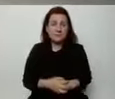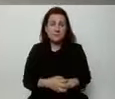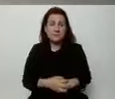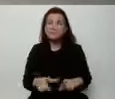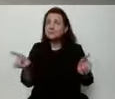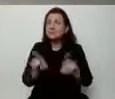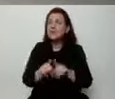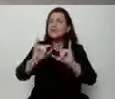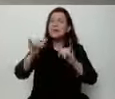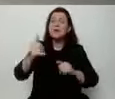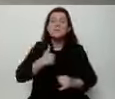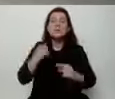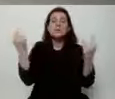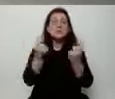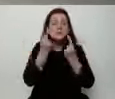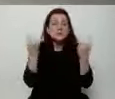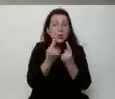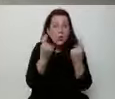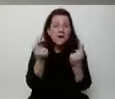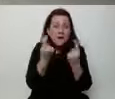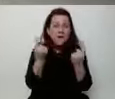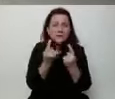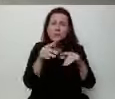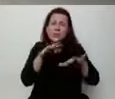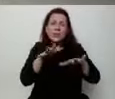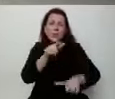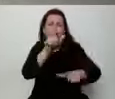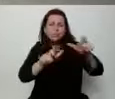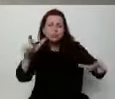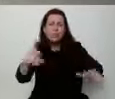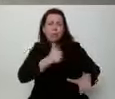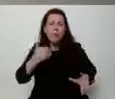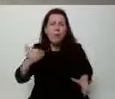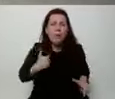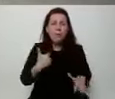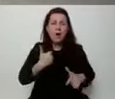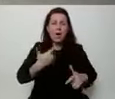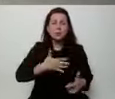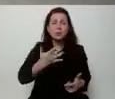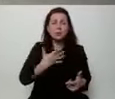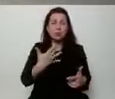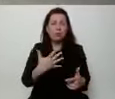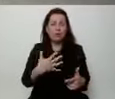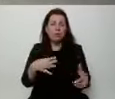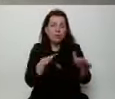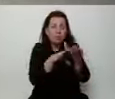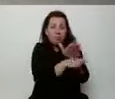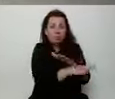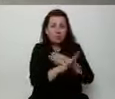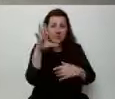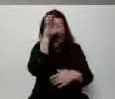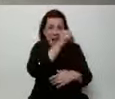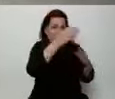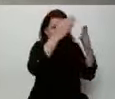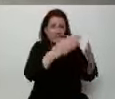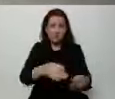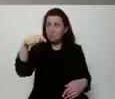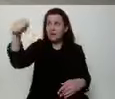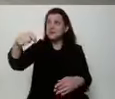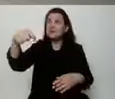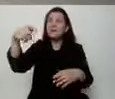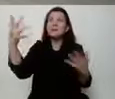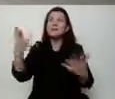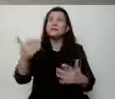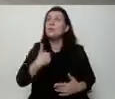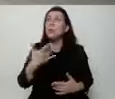momencie, kiedy olbrzymie rzesze Polaków czuły się zapomniane. Nie było Pana Prezydenta, nie było jego